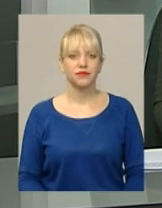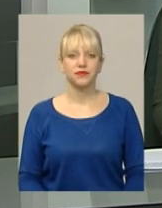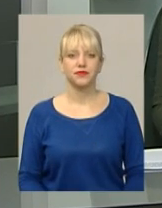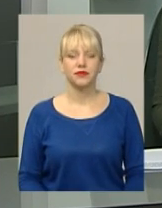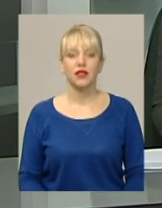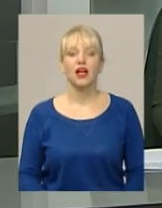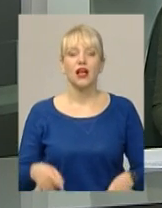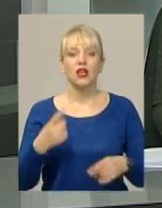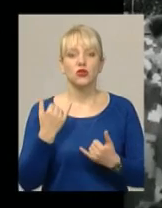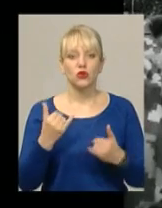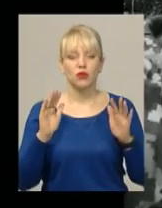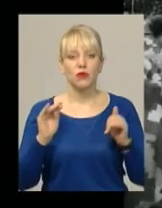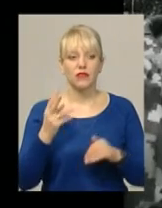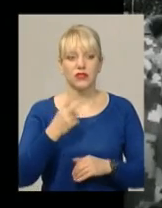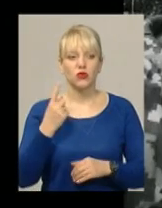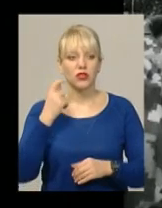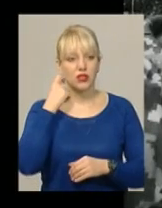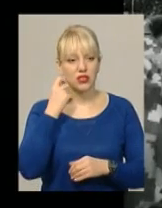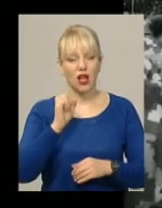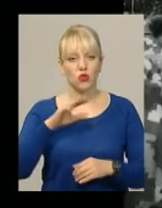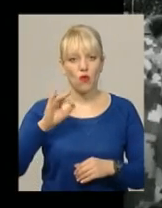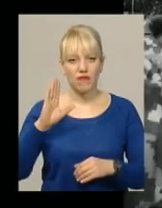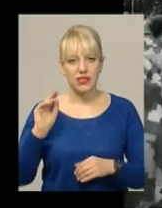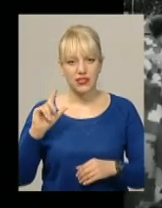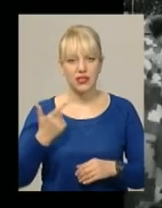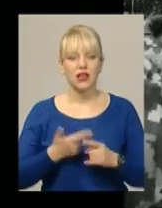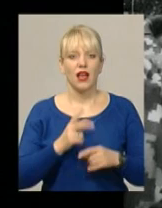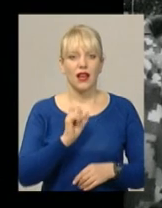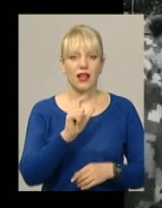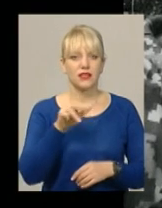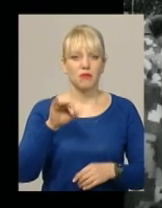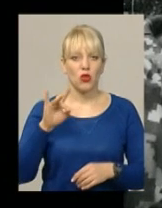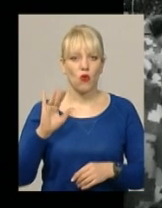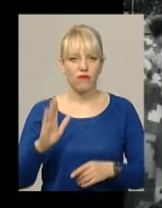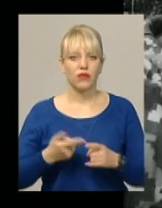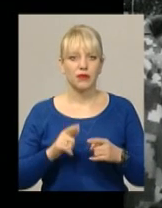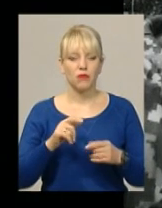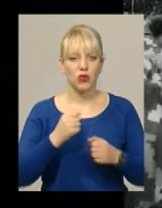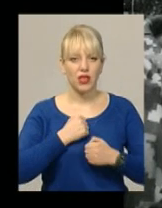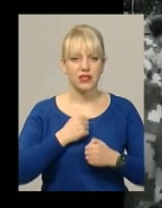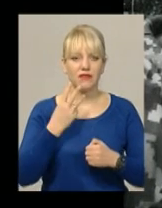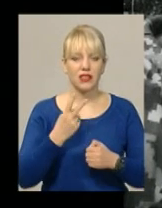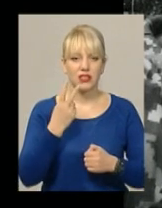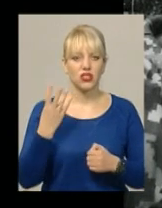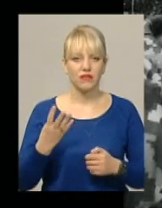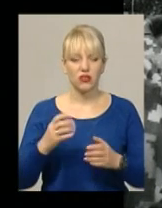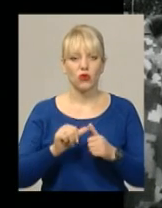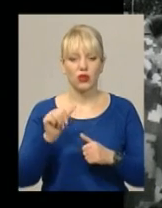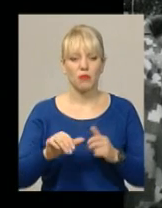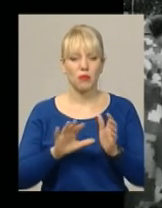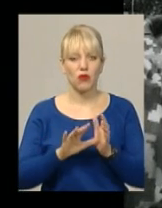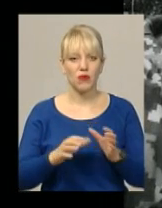Сьогодні прощатимуся з 21-річним матовцем Олександром Казміровим. Баєць-ї окремої механізованої бригади